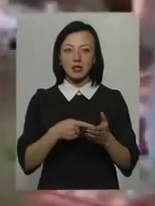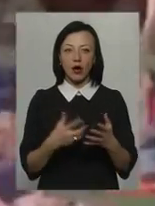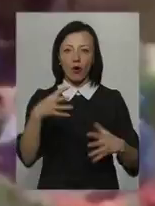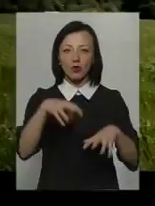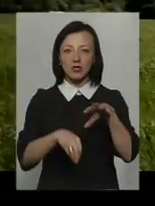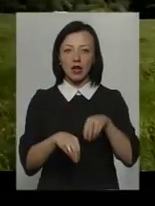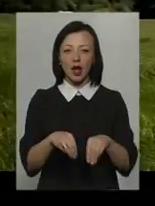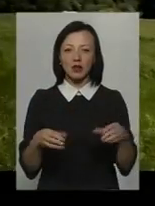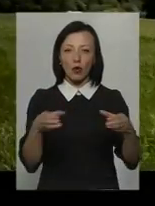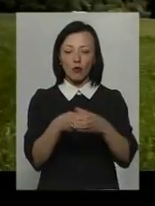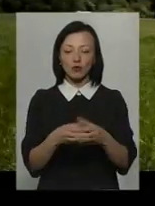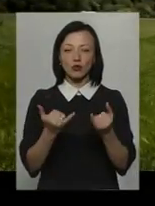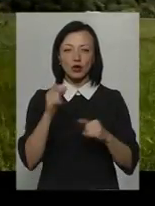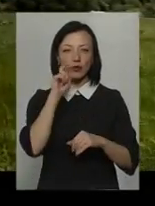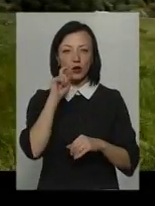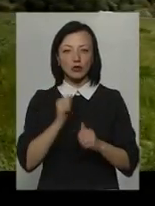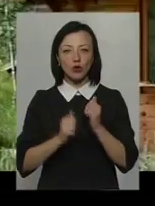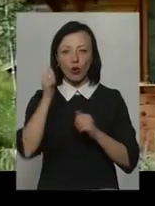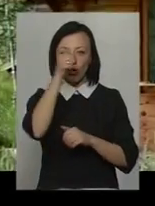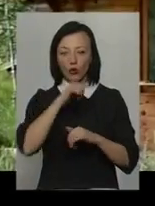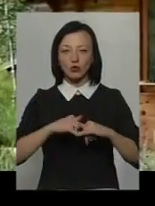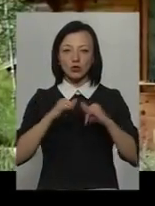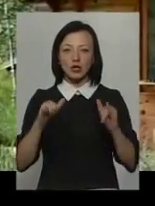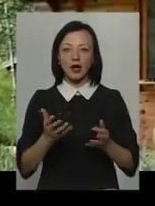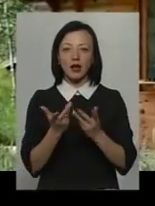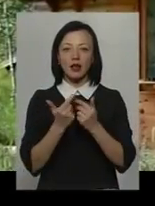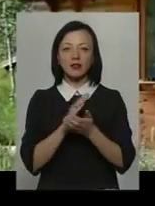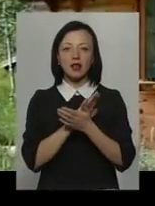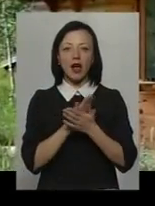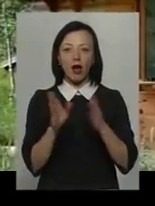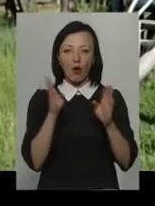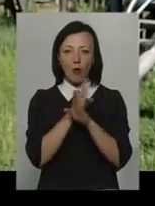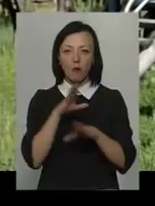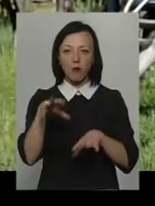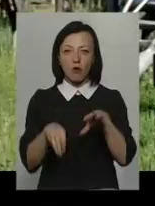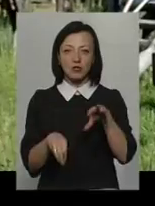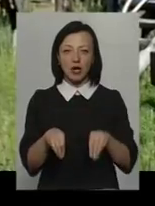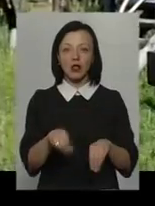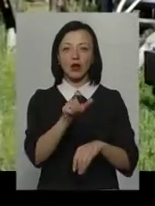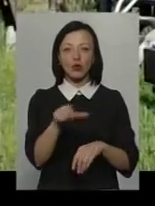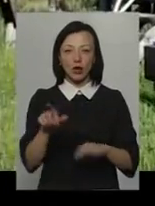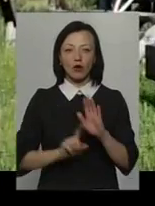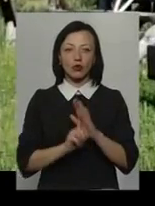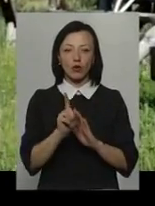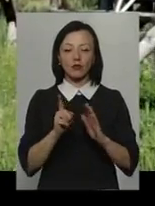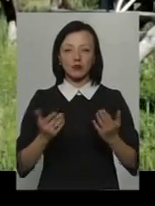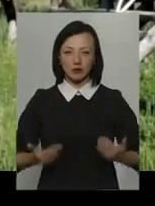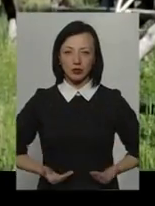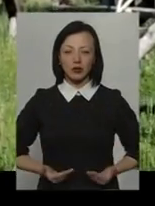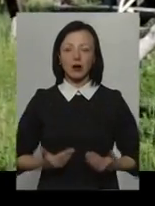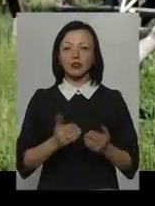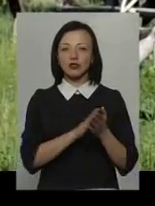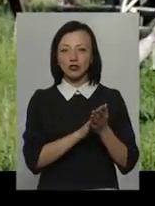В сучасній Україні з кожним роком зростає кількість екопоселень та людей, які готові розпочати життя з чистого